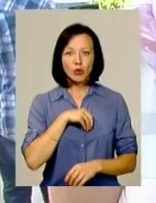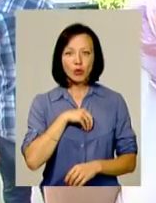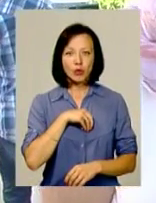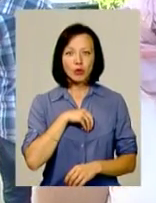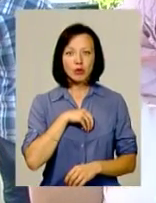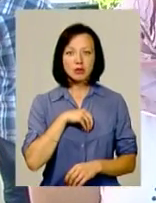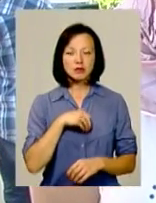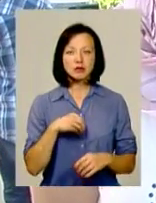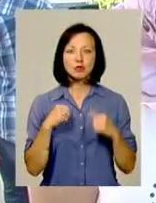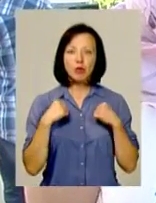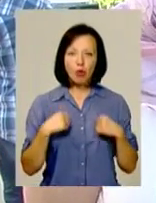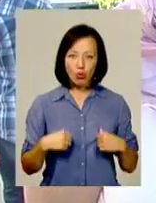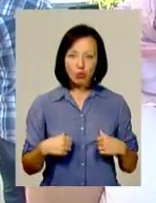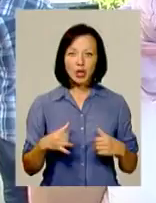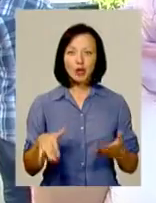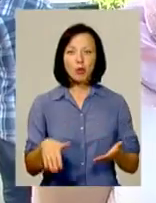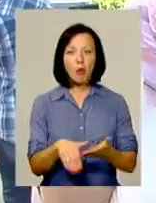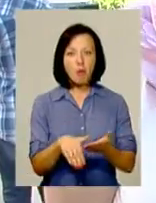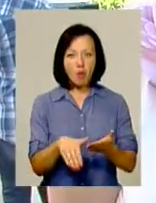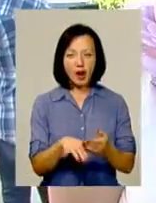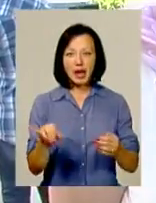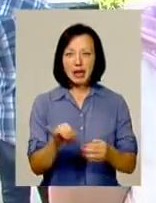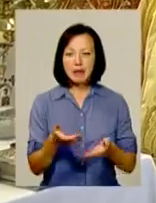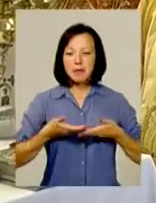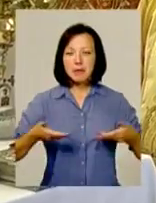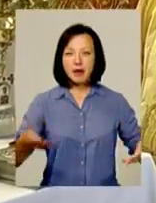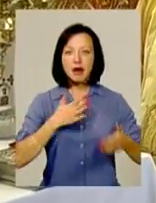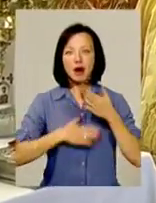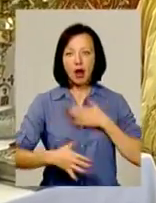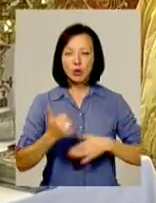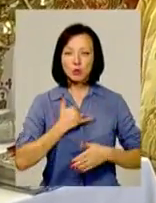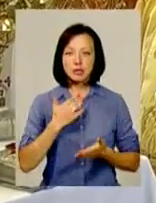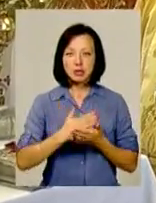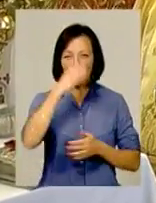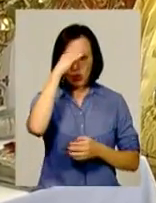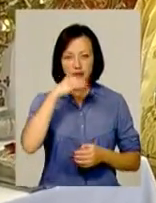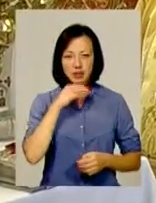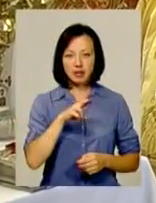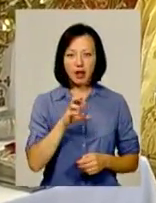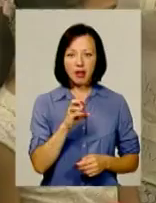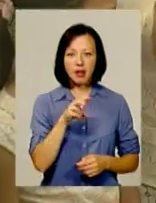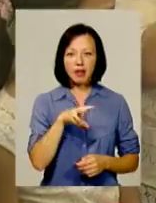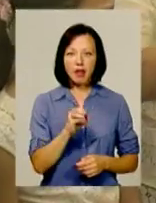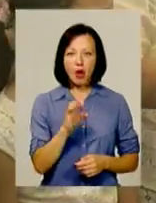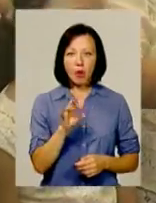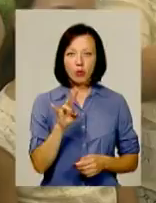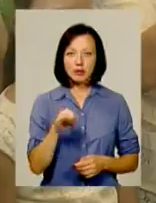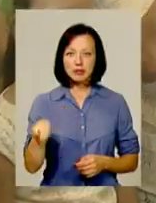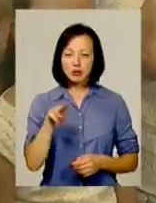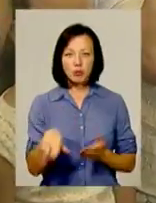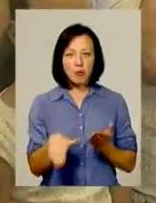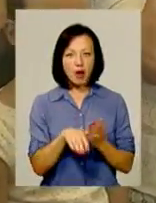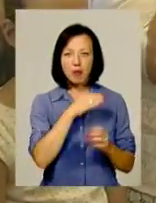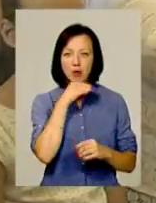спокою і допомоги. І ми дуже раді, що є в нас такий оті сліаніт, який допомагає дуже багато людям,